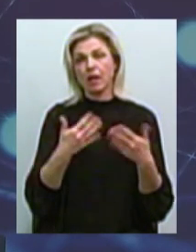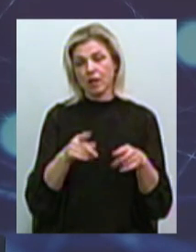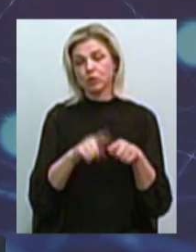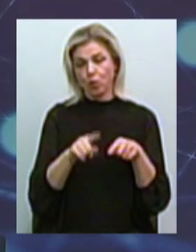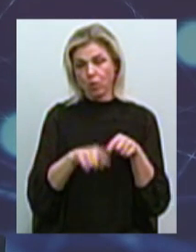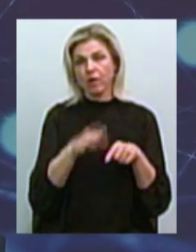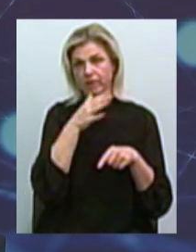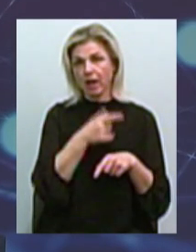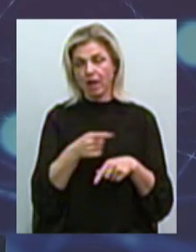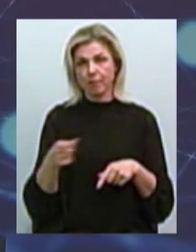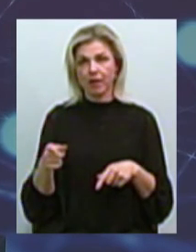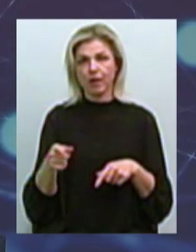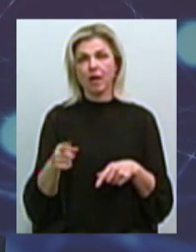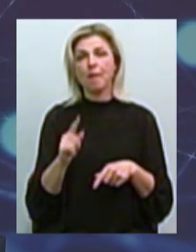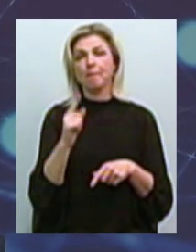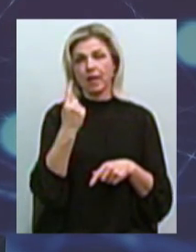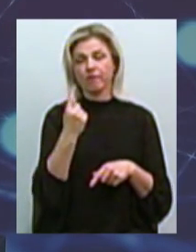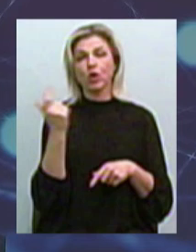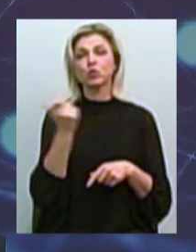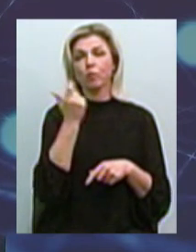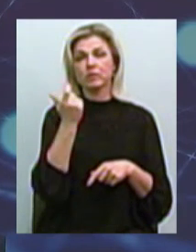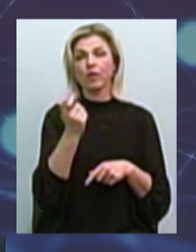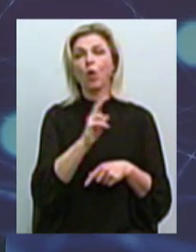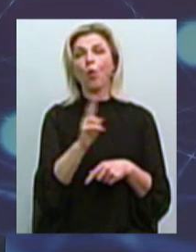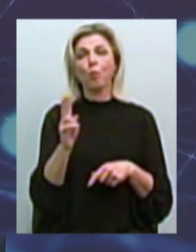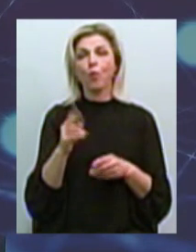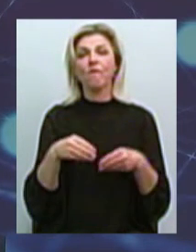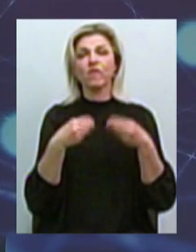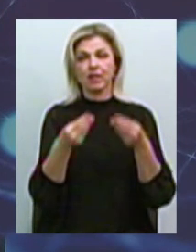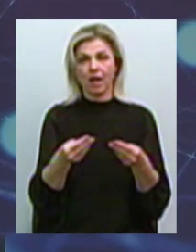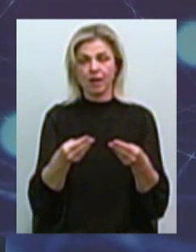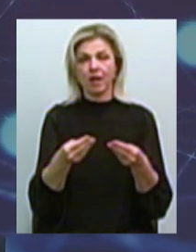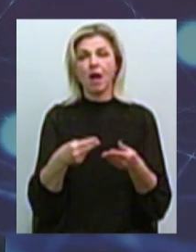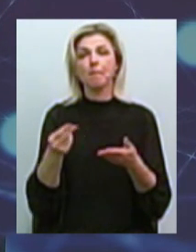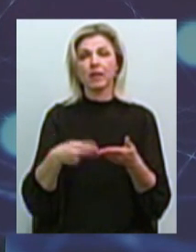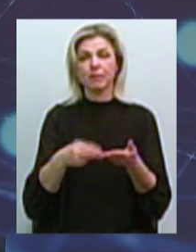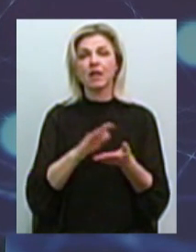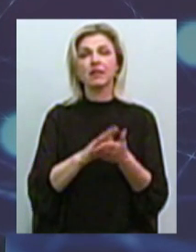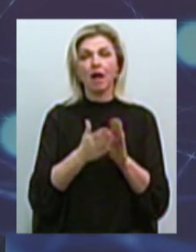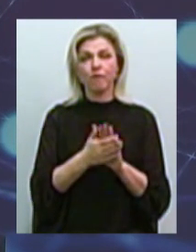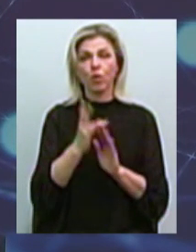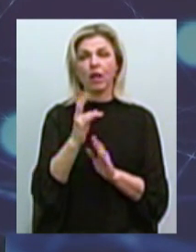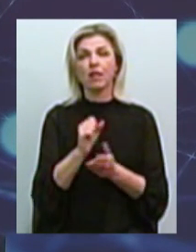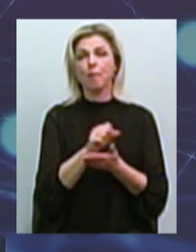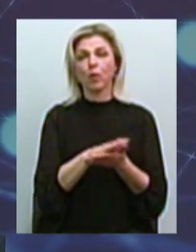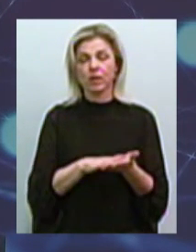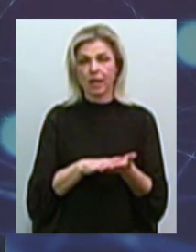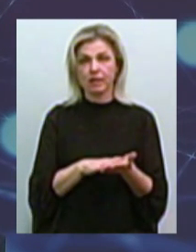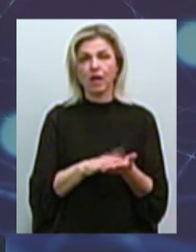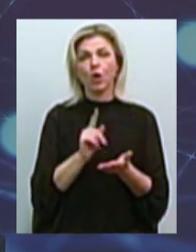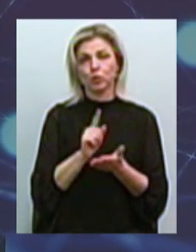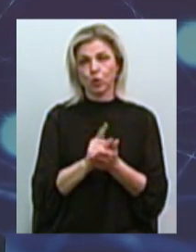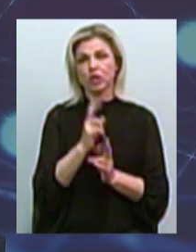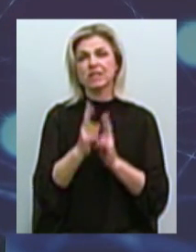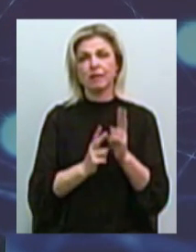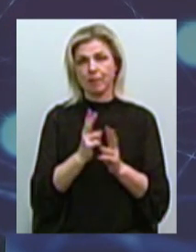время должны, ну, первые собственники, которым там видали уже, подписали договори на продління, должны змінять